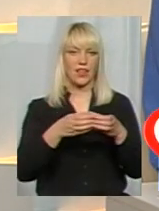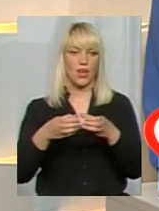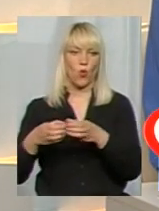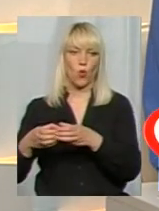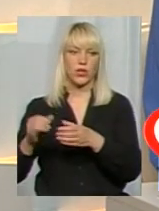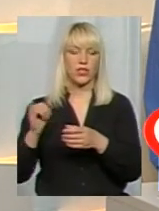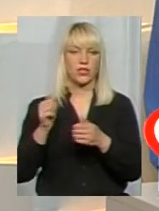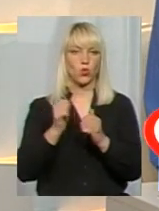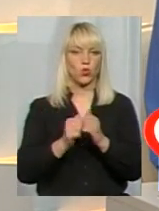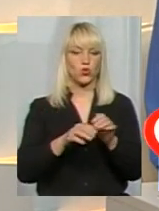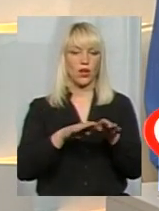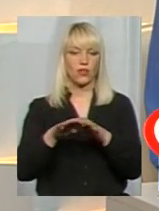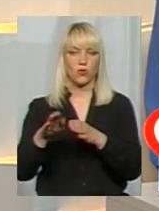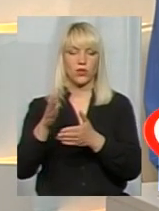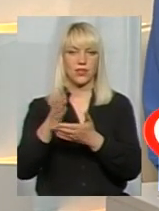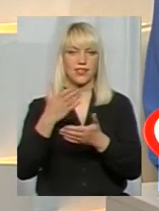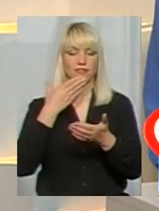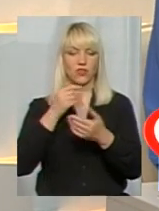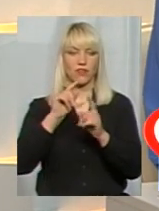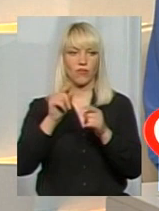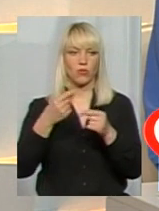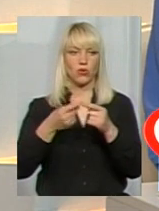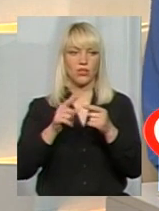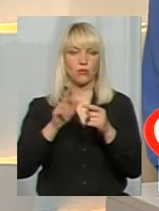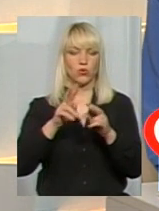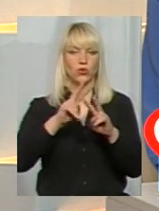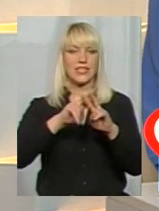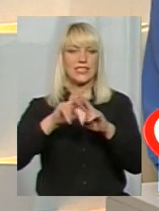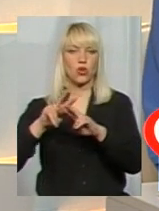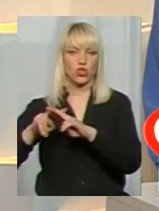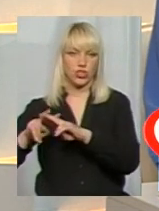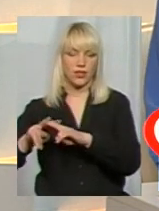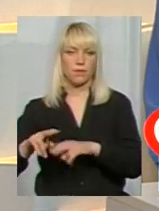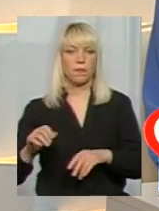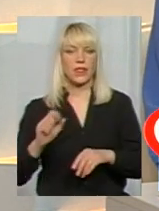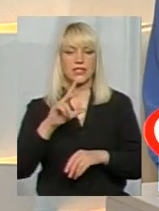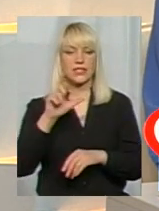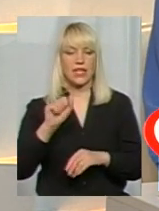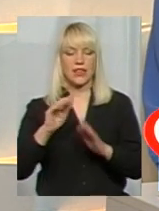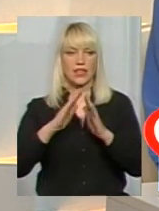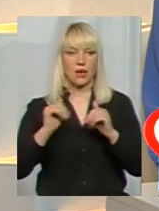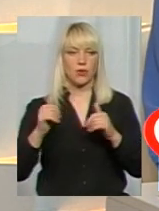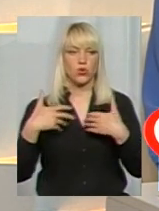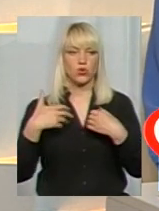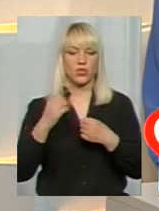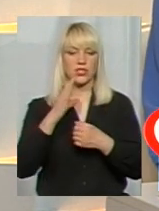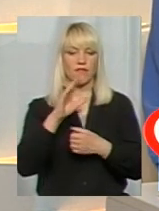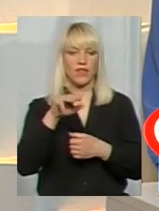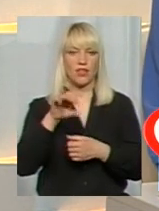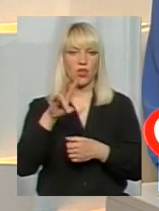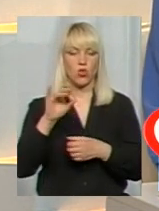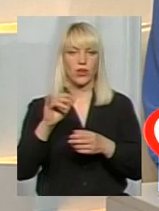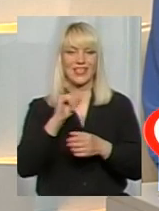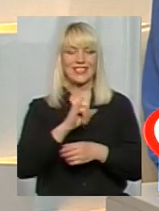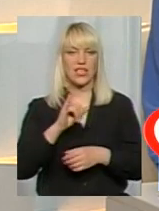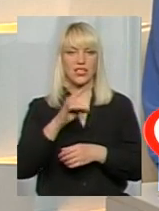до кожної категорії є певні свої вимоги. Оце, можуть, будуть зірочки. За табір оздоровчі світанок із Яславського району, ви